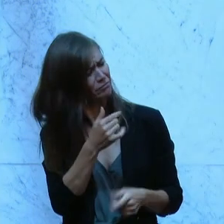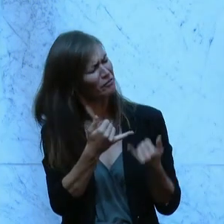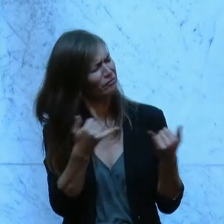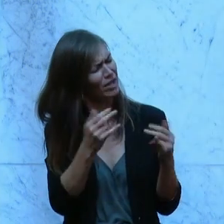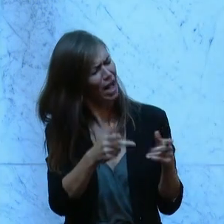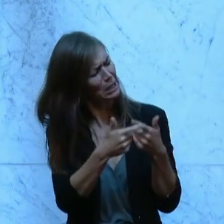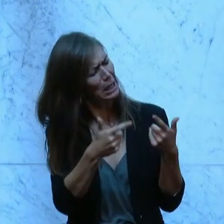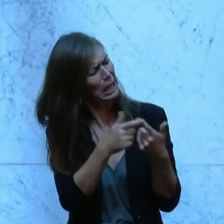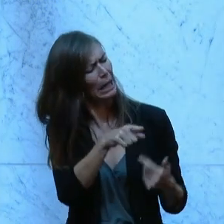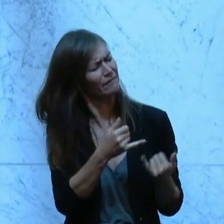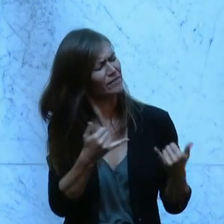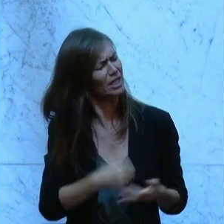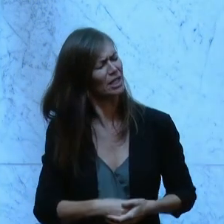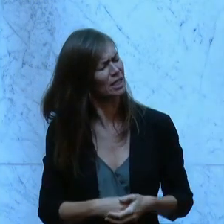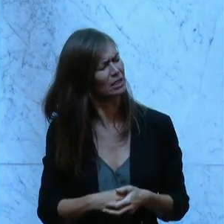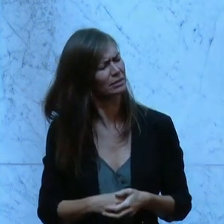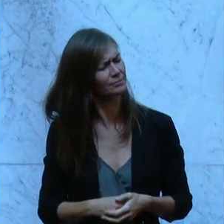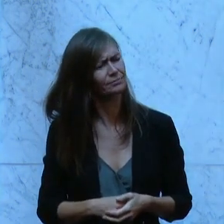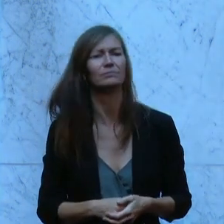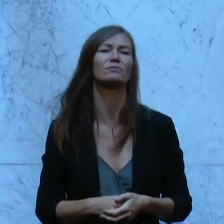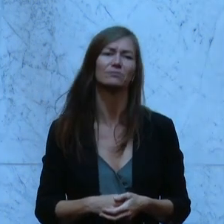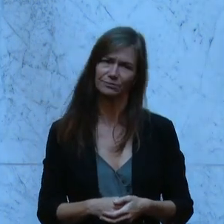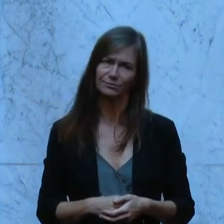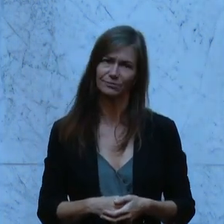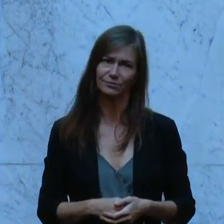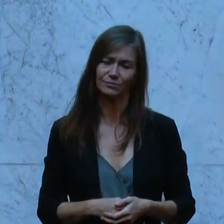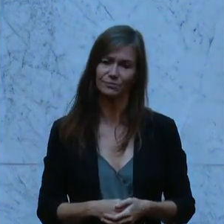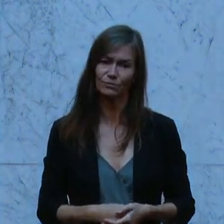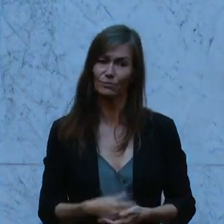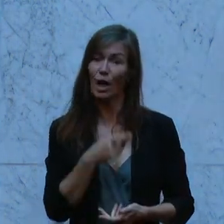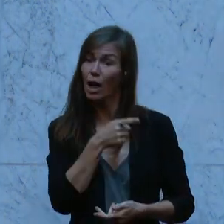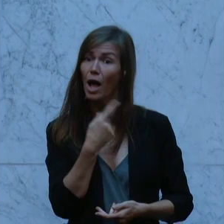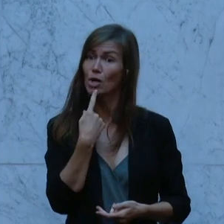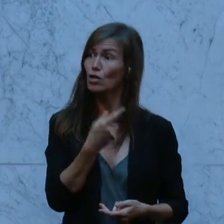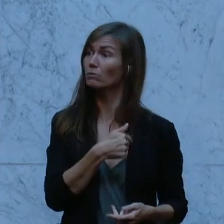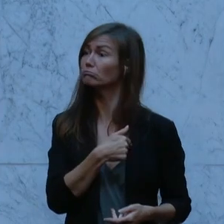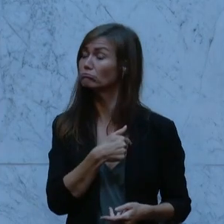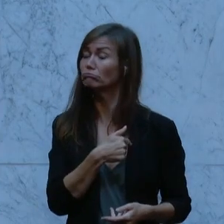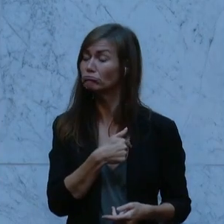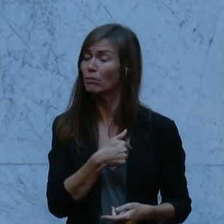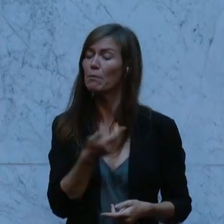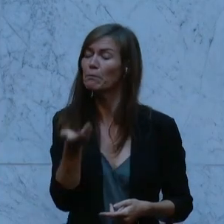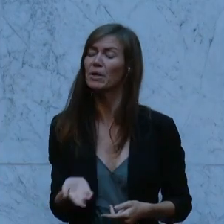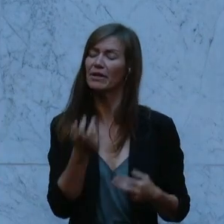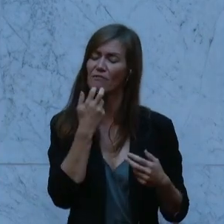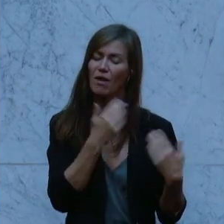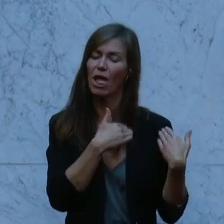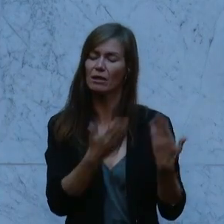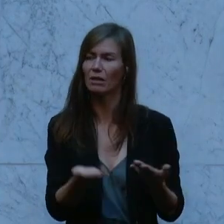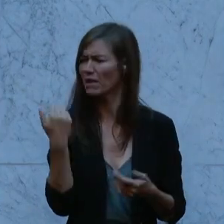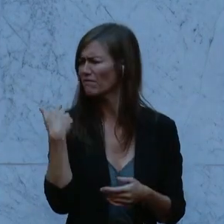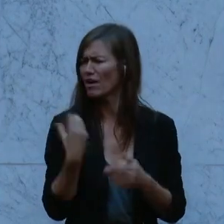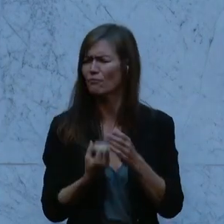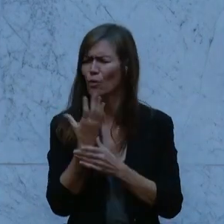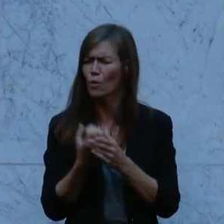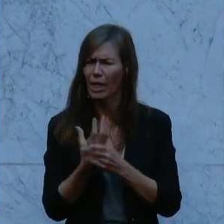Und wieso geben Sie vor, für eine Entlastung der Mieterinnen und Mieter zu sein und haben hier, als wir im Sommer oder im Frühling, glaube ich war